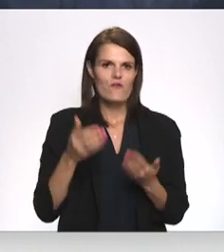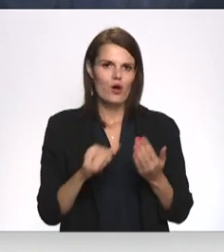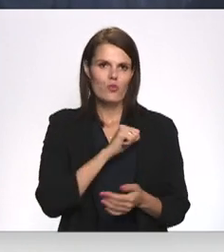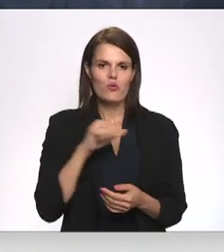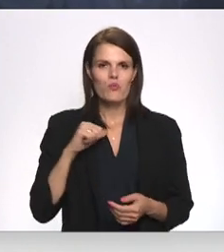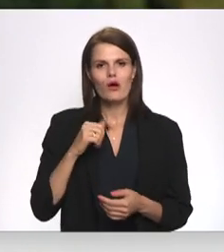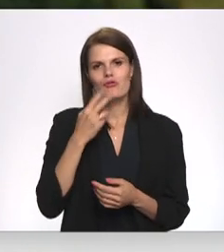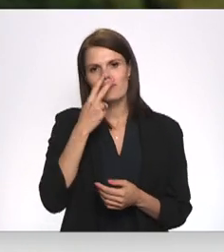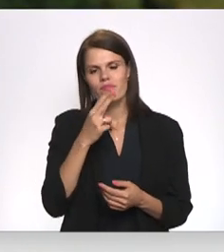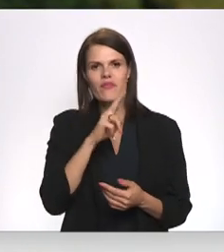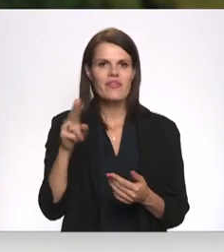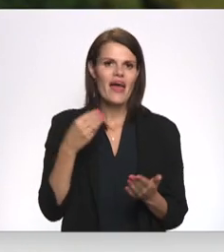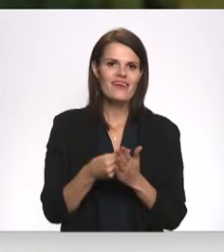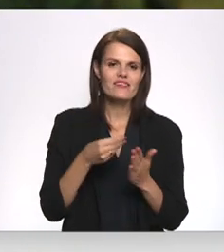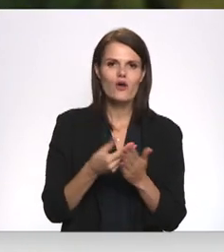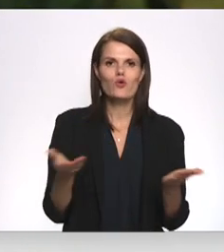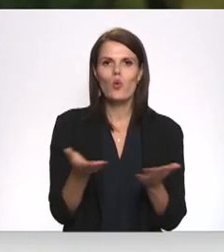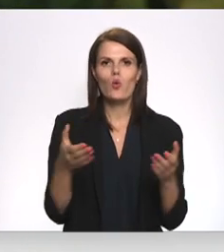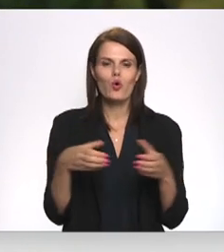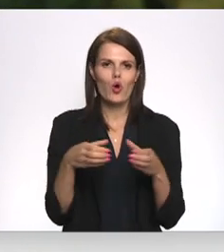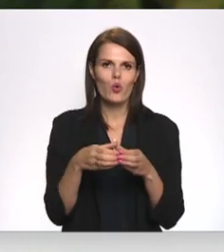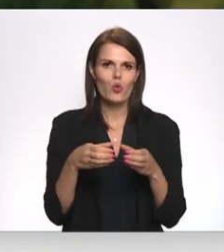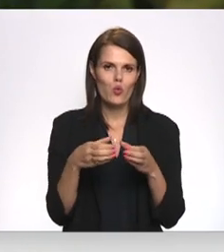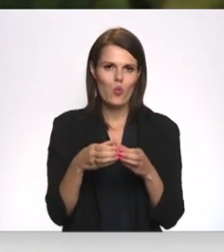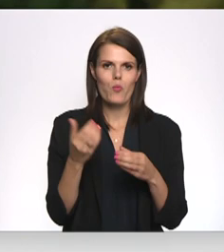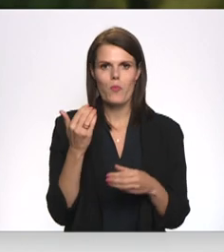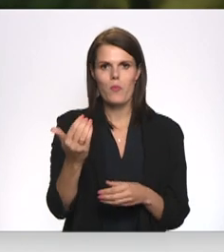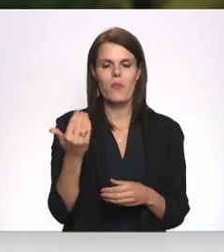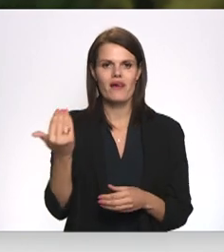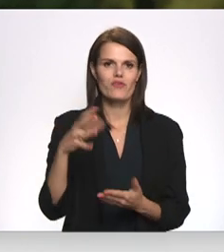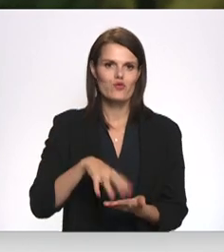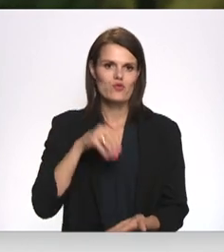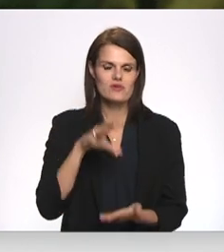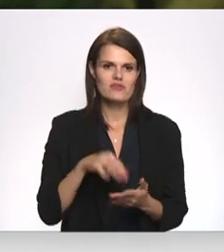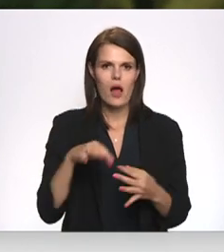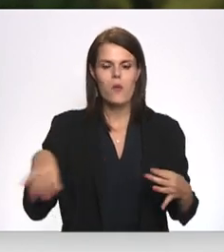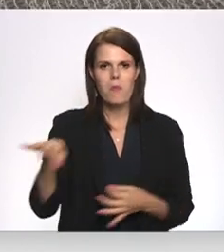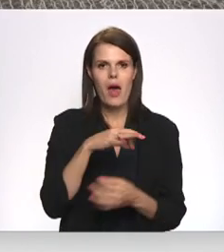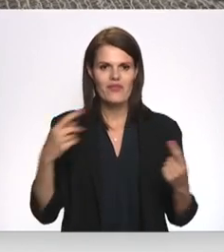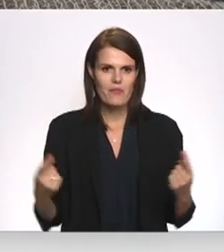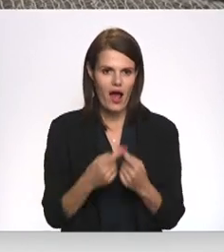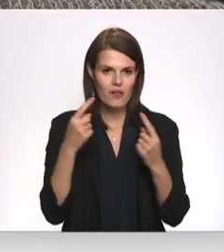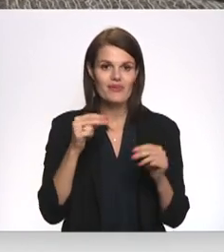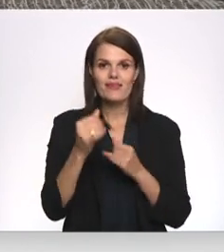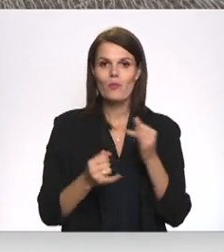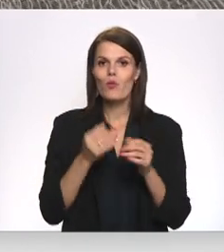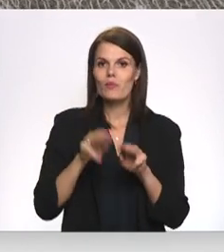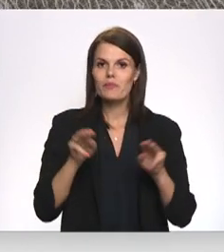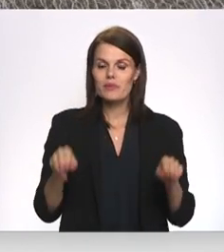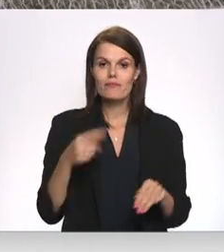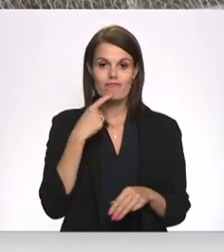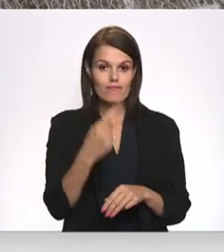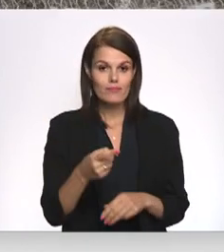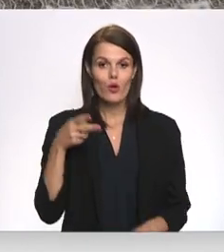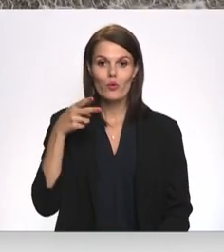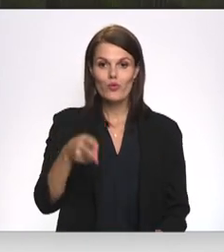neizvērtēt, kurai klasē ir šī viņu zālāju platība atbilst. Zemkopības ministrijā skaidro,